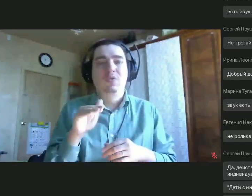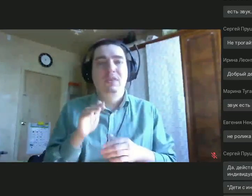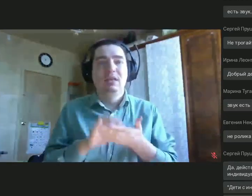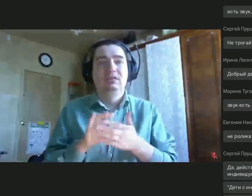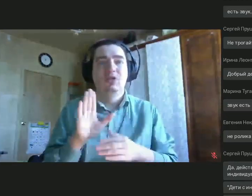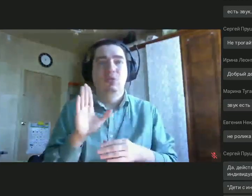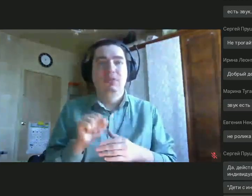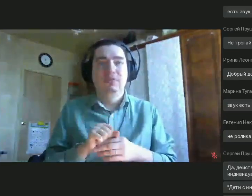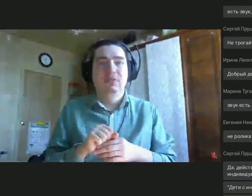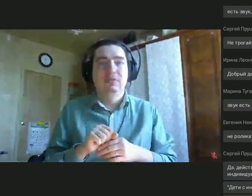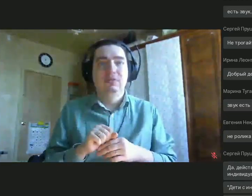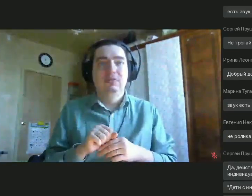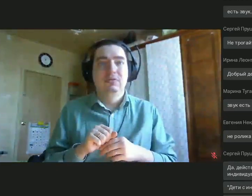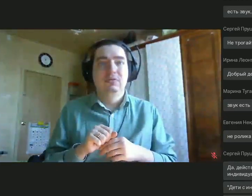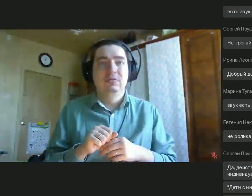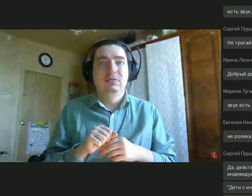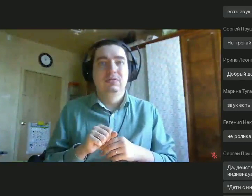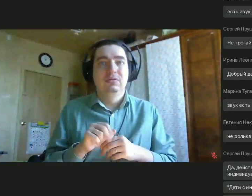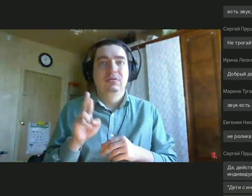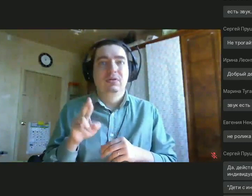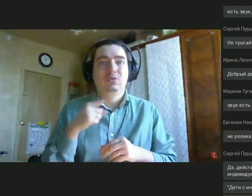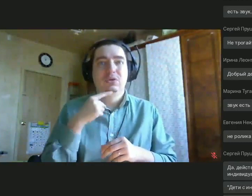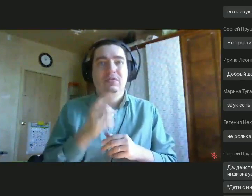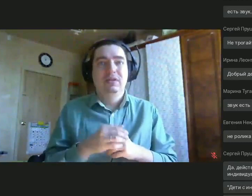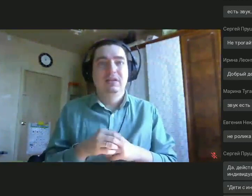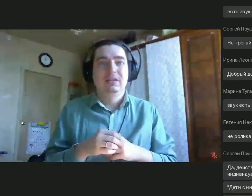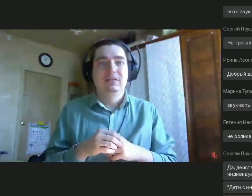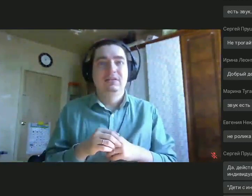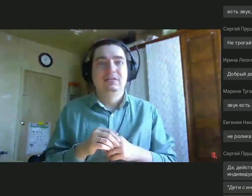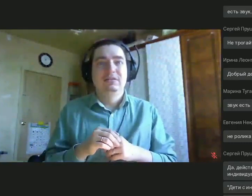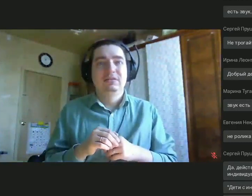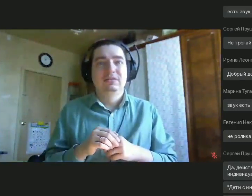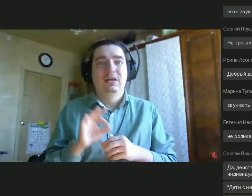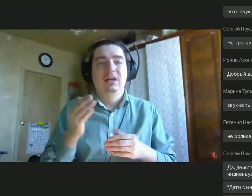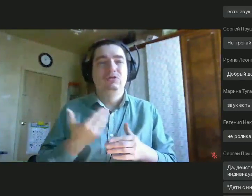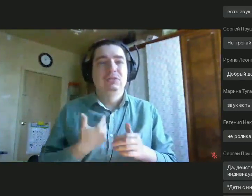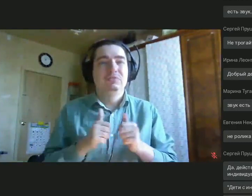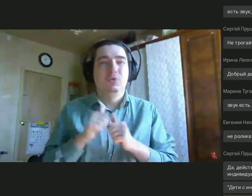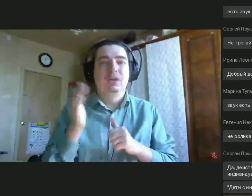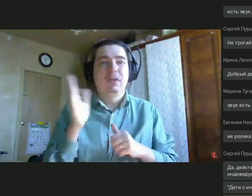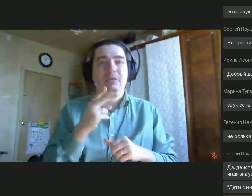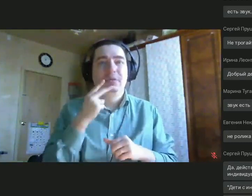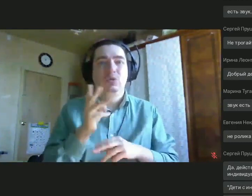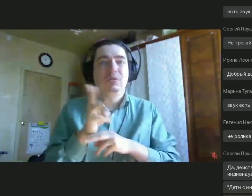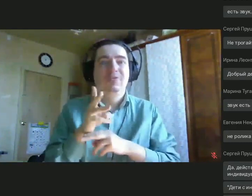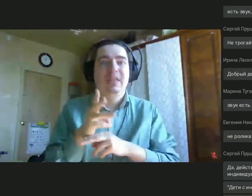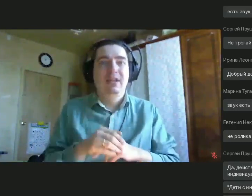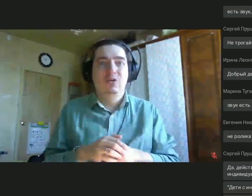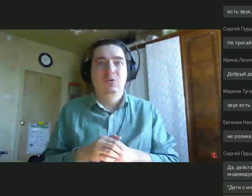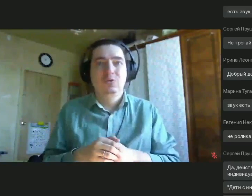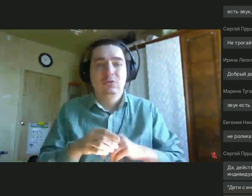Я думаю, Татьяна, что я наговорила уже на полжизни вперед. Давайте посмотрим, есть ли у нас вопросы. Давайте